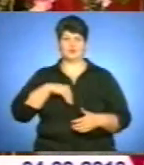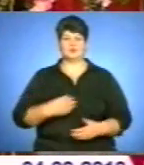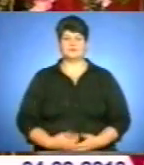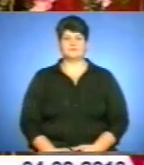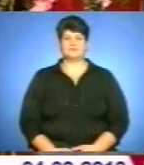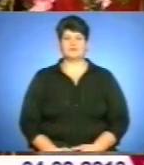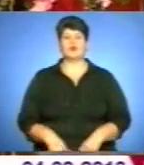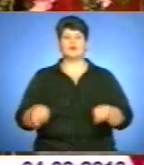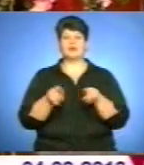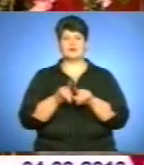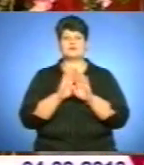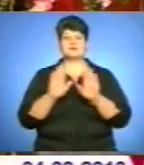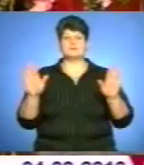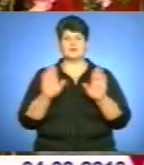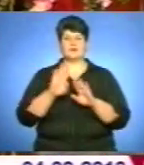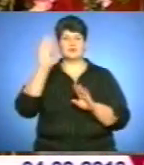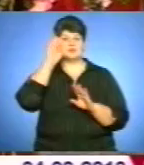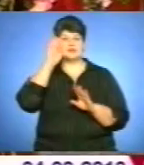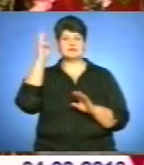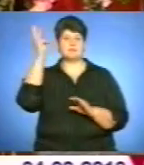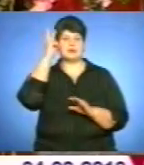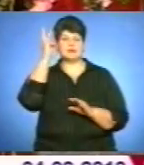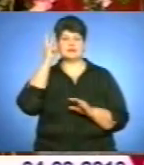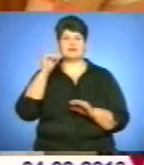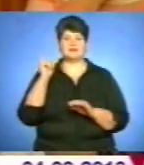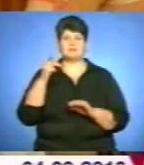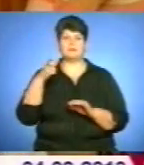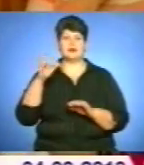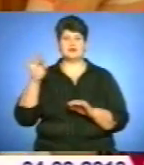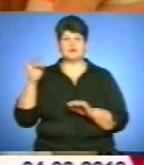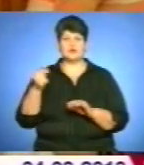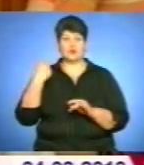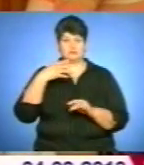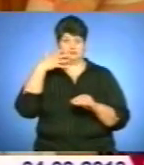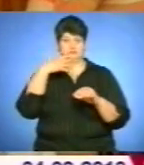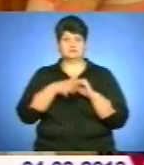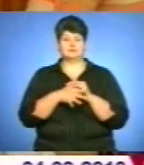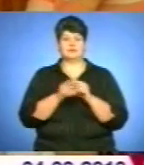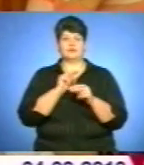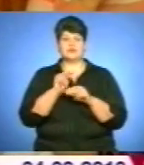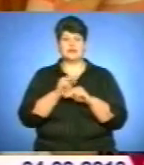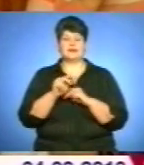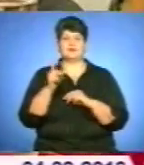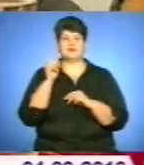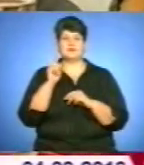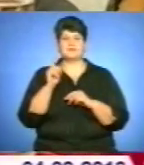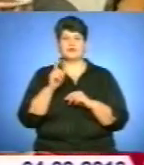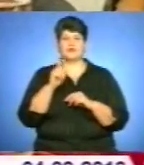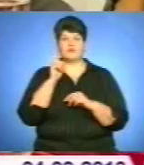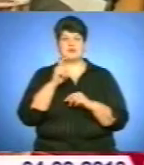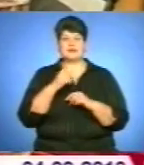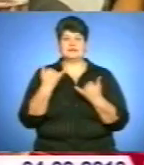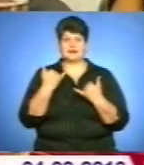Колись так само заспівав на конкурсі хлопчина з Хмельниччини Іван Березовський. Його помітили, навчали у Відненській консерваторії. Тепер він соліст